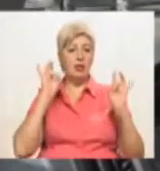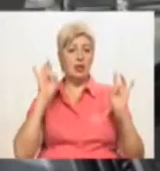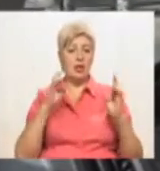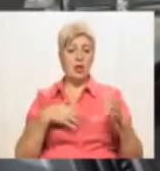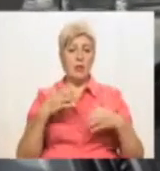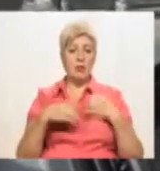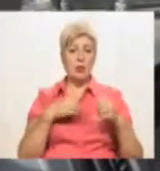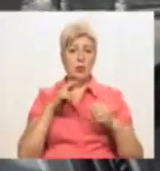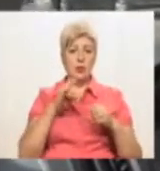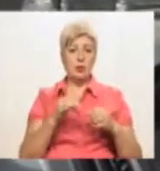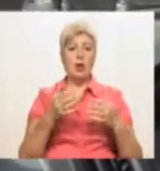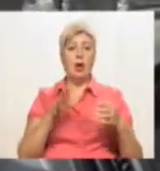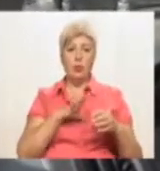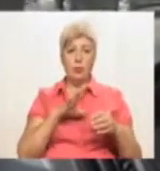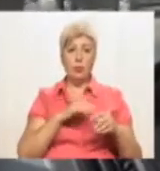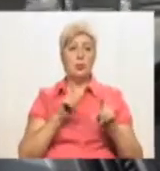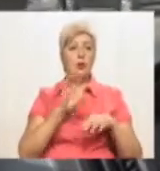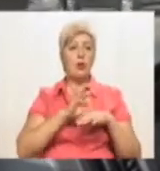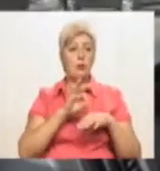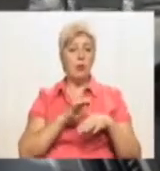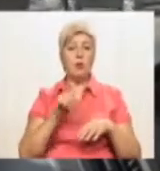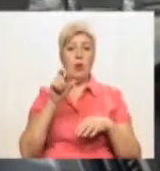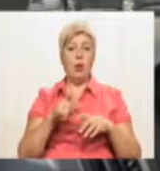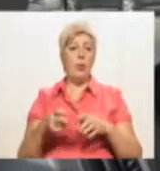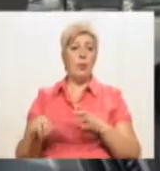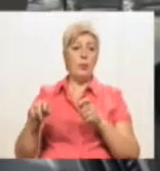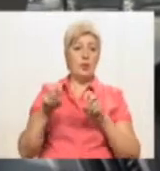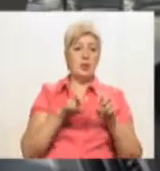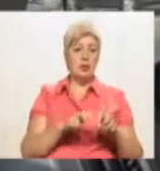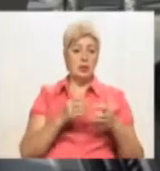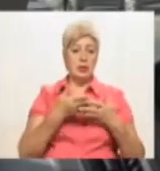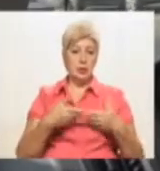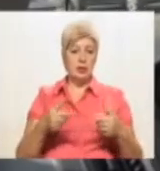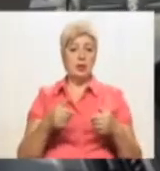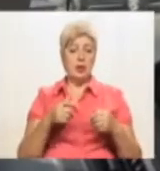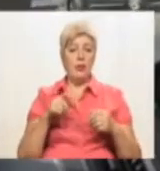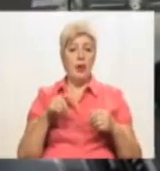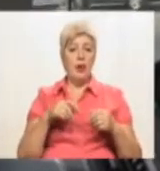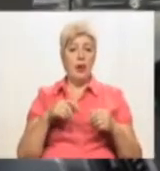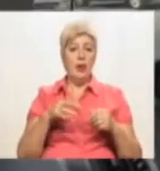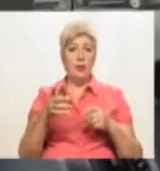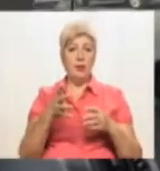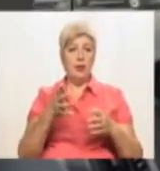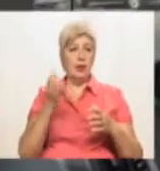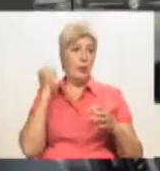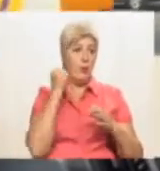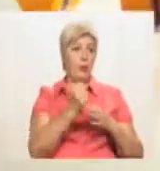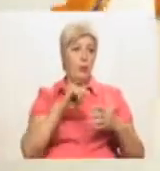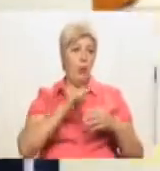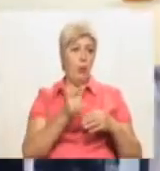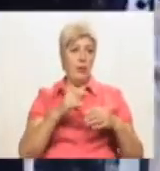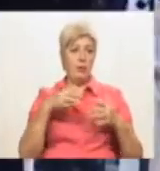везли хворого, нам посадили хворого, він взяв, побив нам машину.